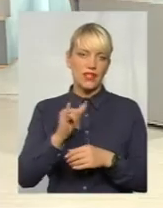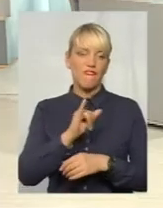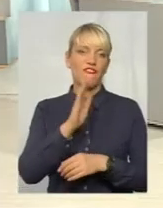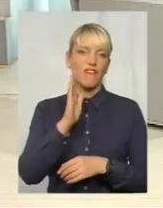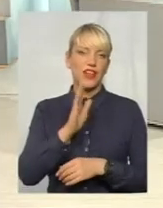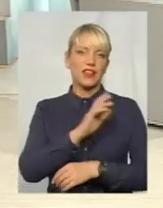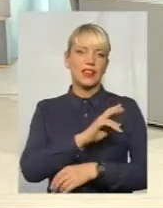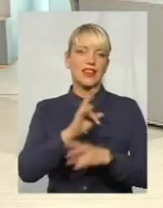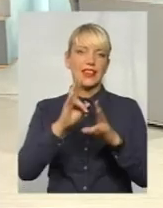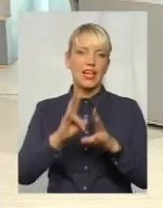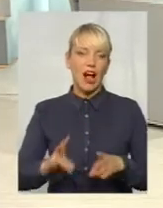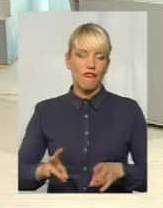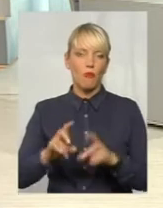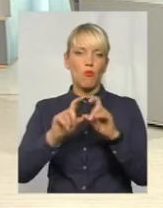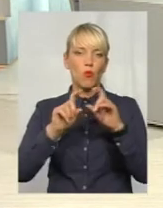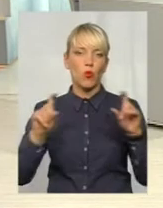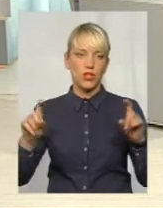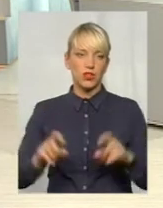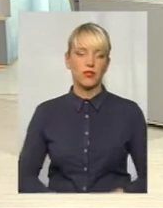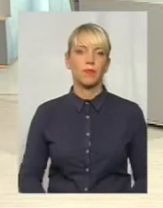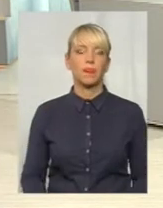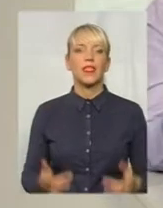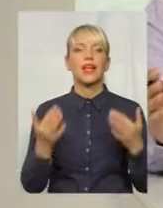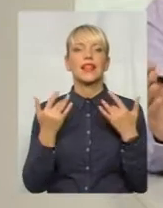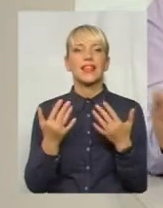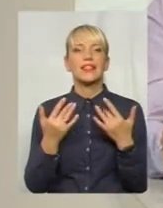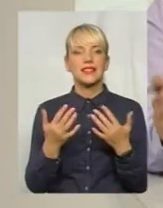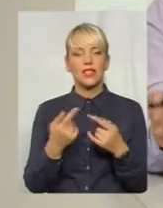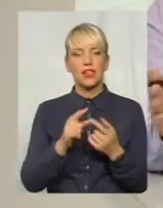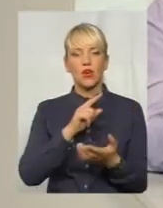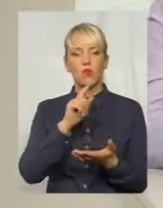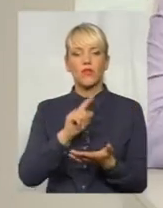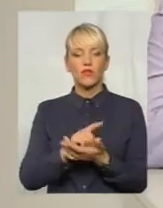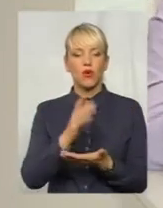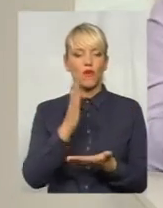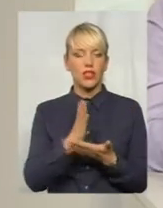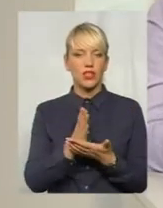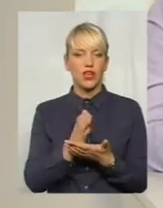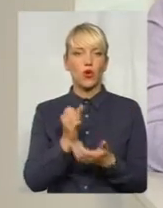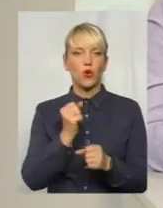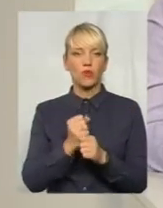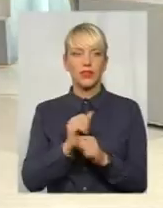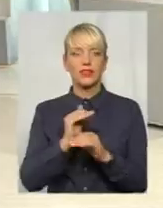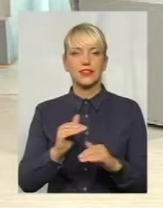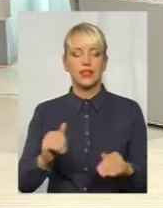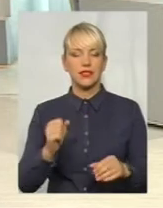Добре, а наскільки обов'язково взагалі дітям робити щеплення? Я розумію, є наказ Міністерства охорони здоров'я,